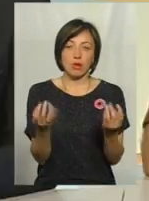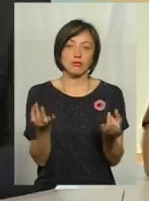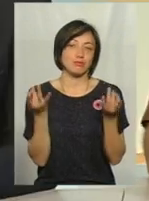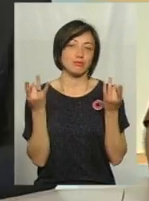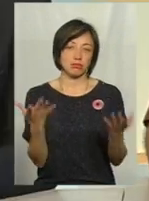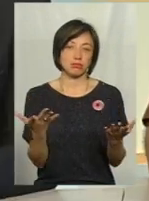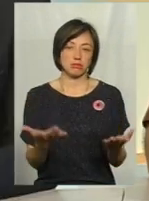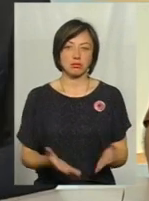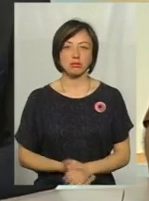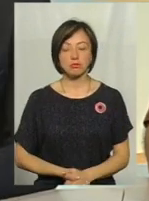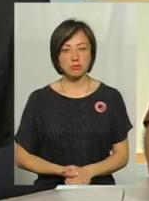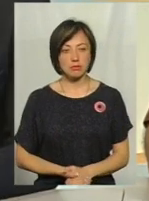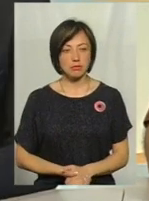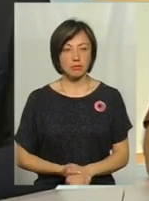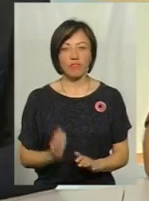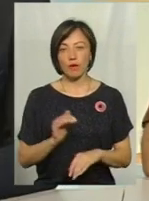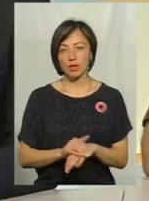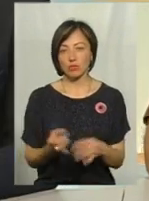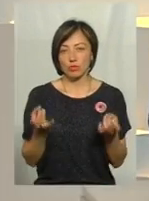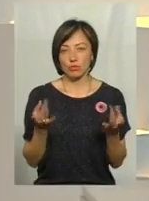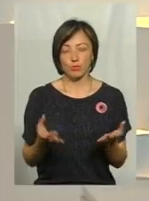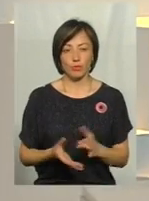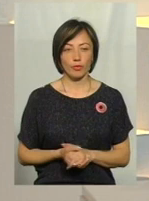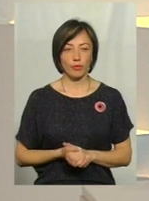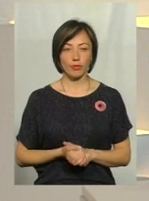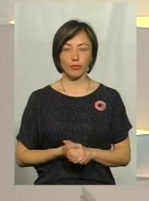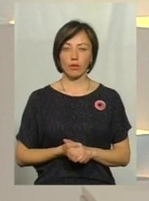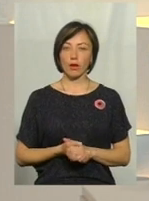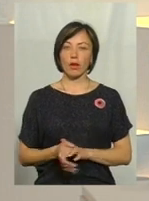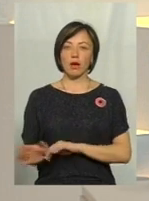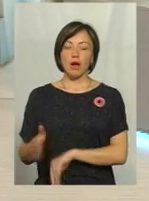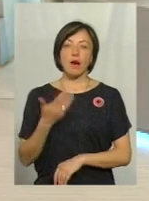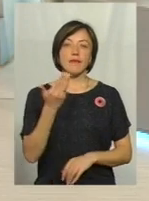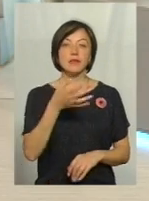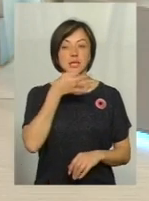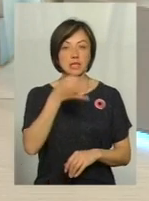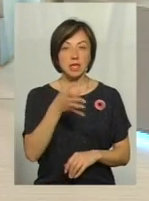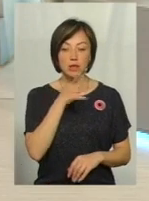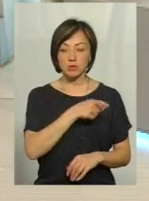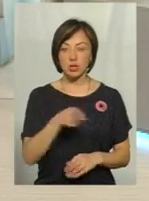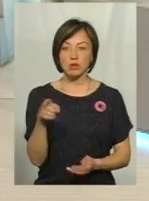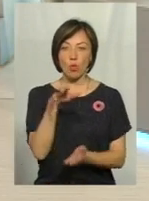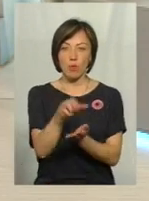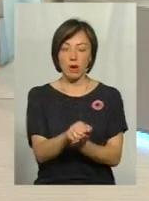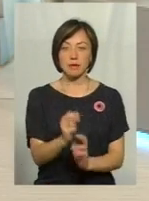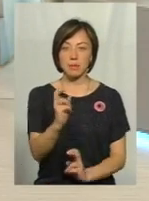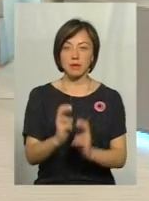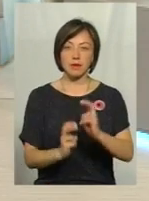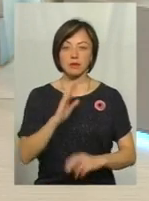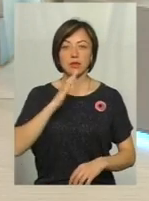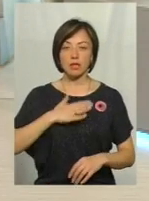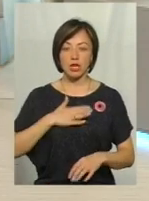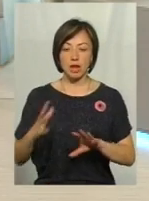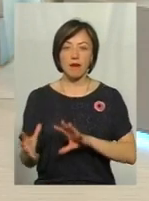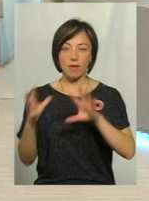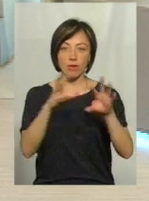ну, розбазарені фактично. Пане Олеже, і ви зауважили, що під час окупації підприємства, наші підприємства,